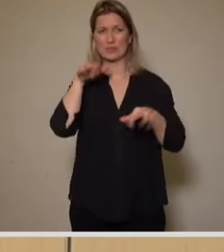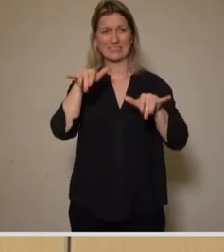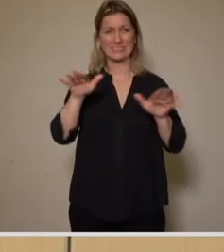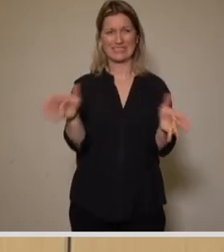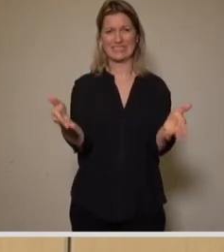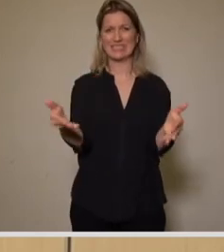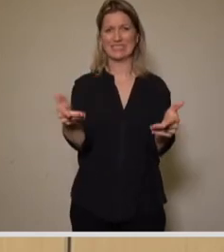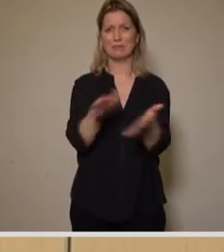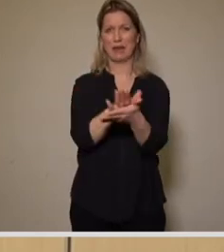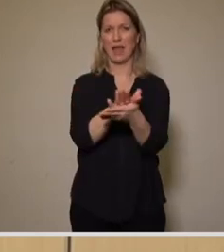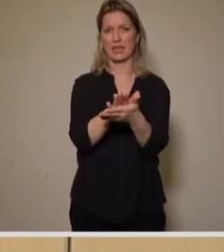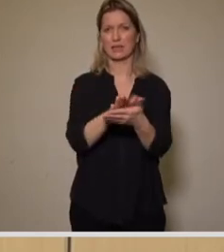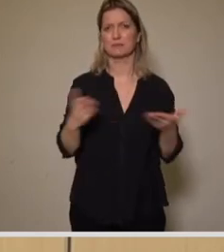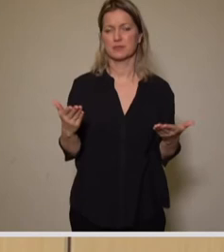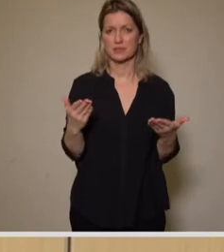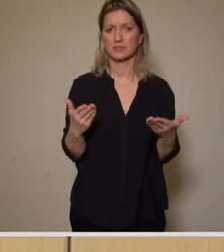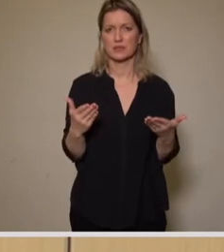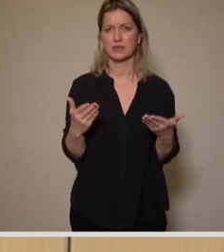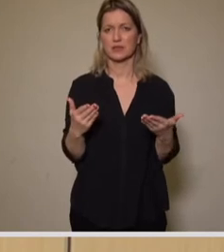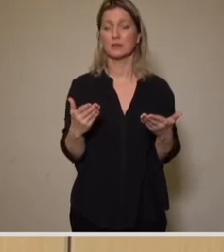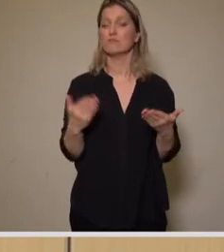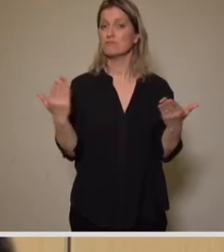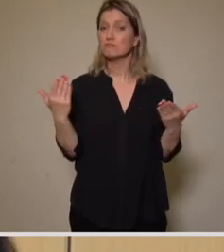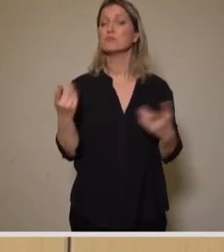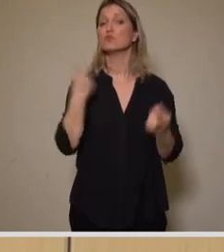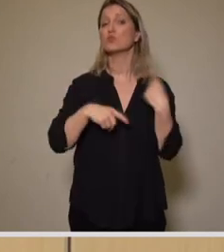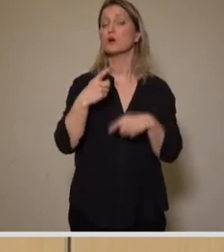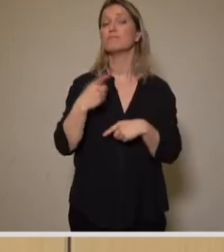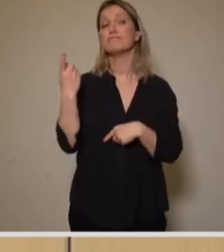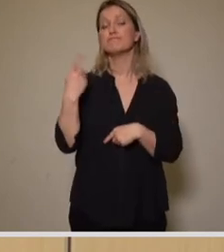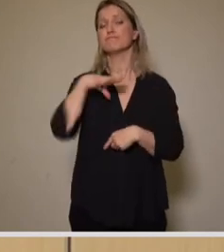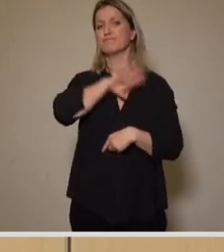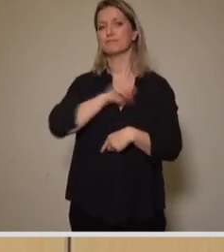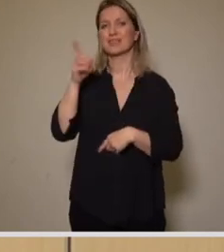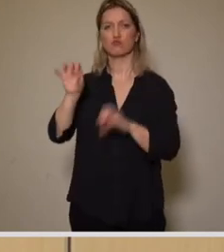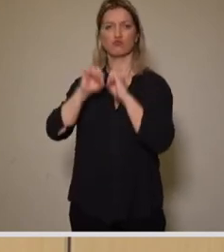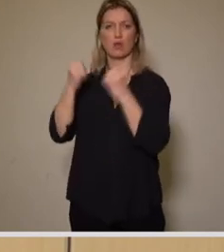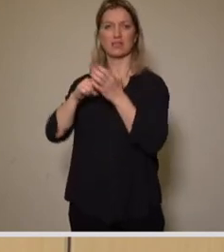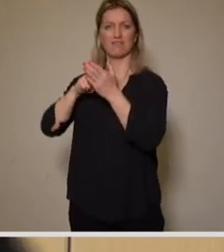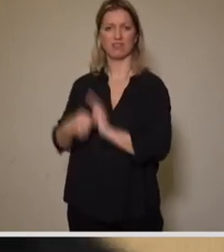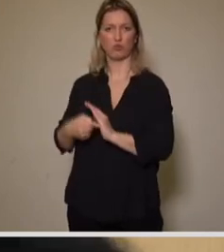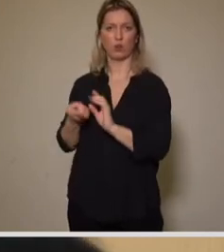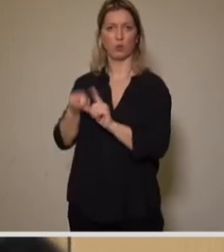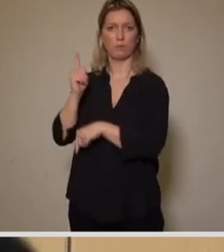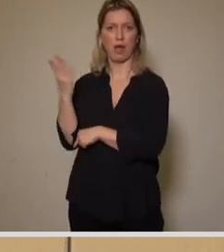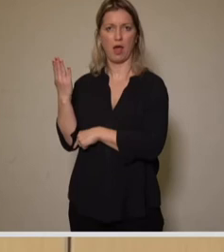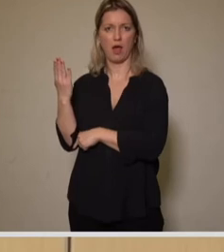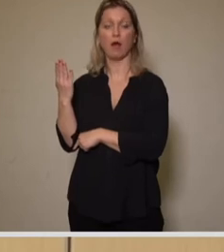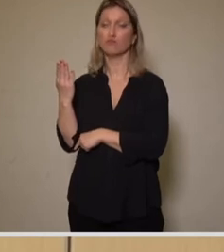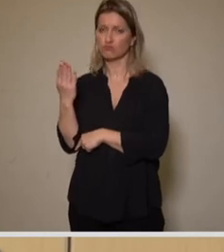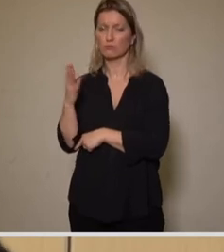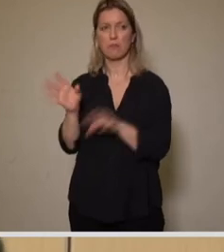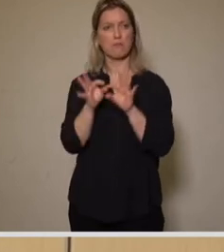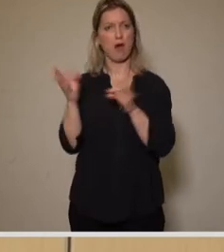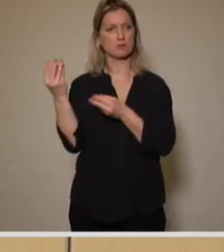um den Preis erhöhter Staatsverschuldung, dass diese Maßnahmen auch greifen und weite Teile